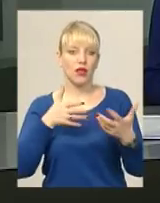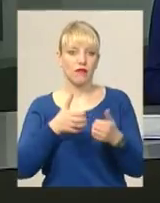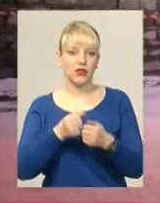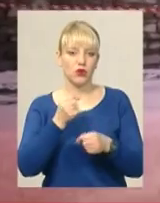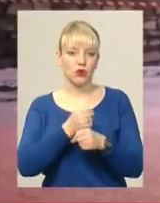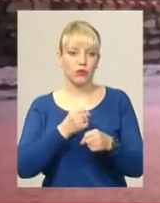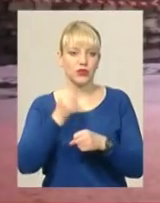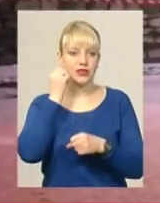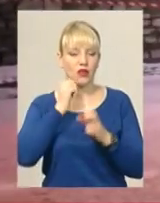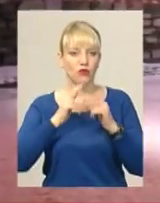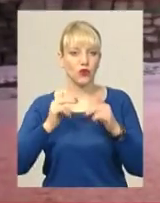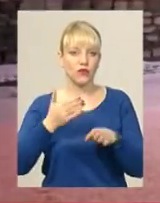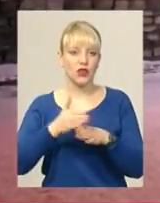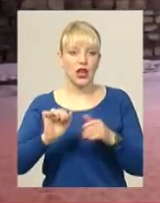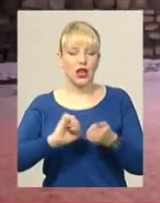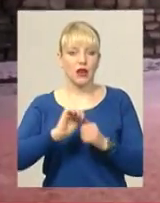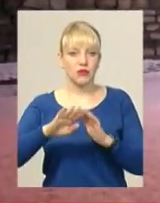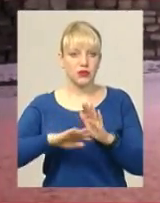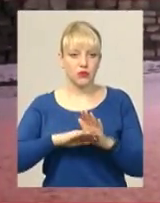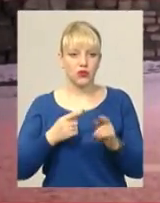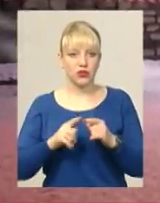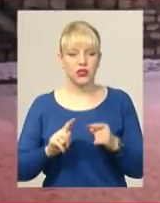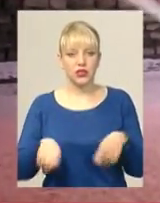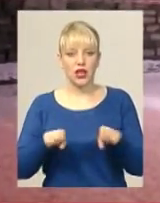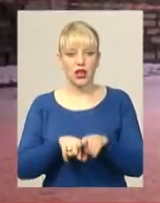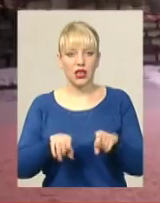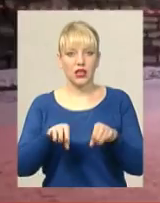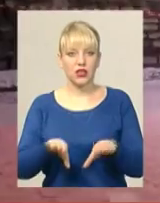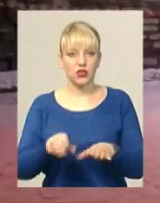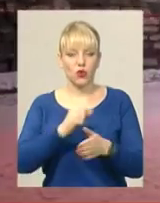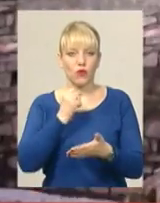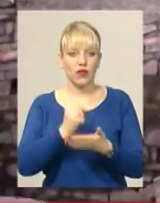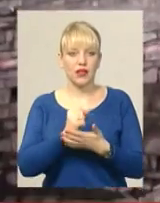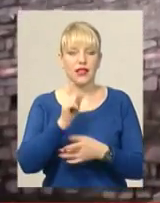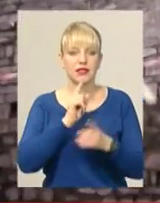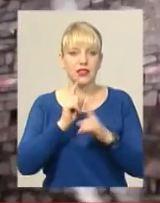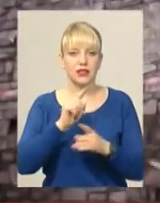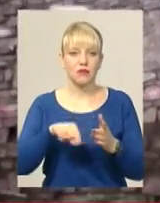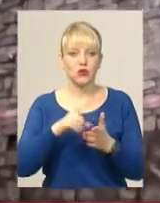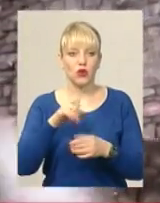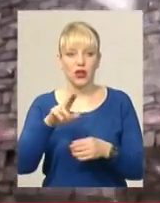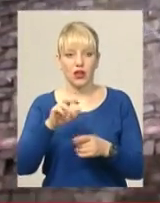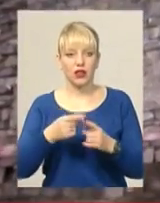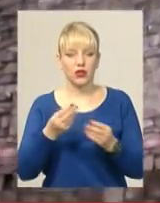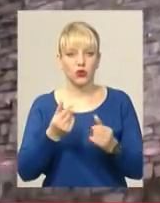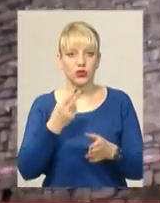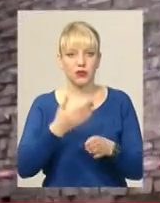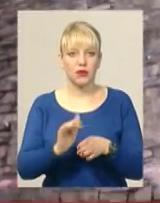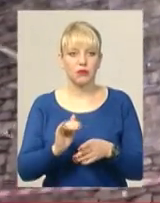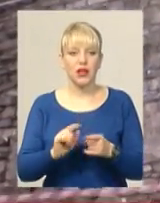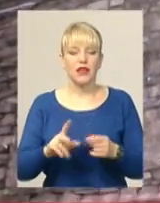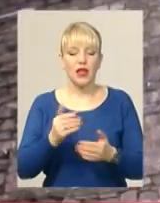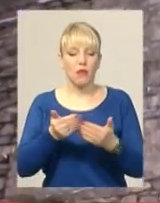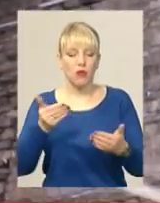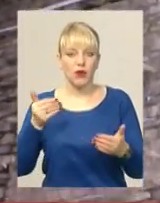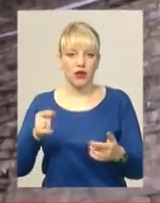Старої фортеці виділила мерія Кам'янця. Відповідне рішення ухвалили на сесії міської ради. Кошти передбачили на попередні протиаварійні